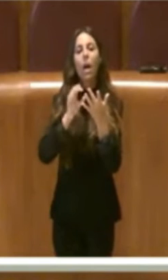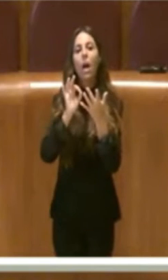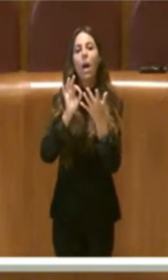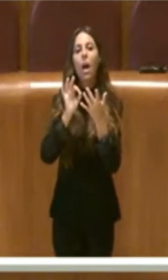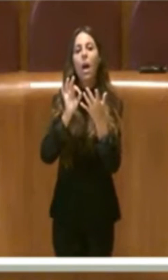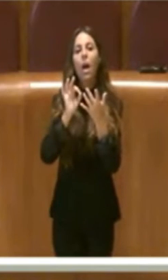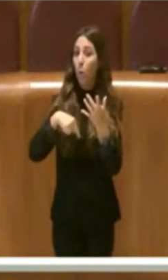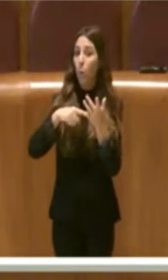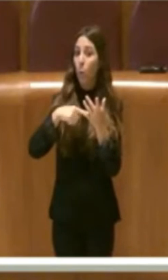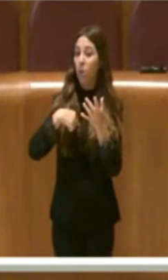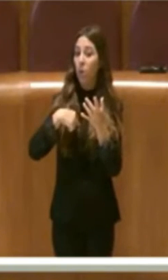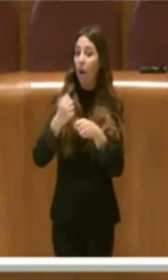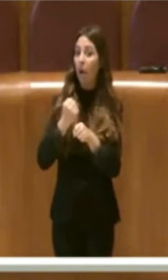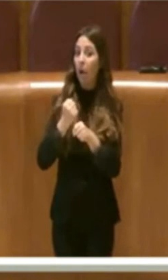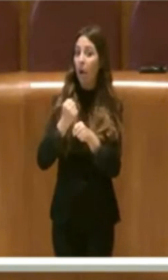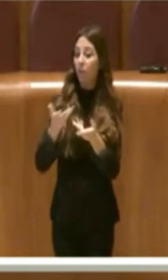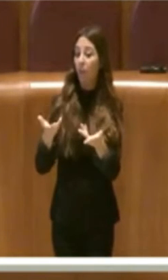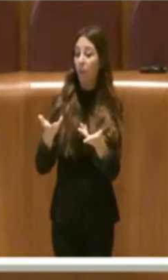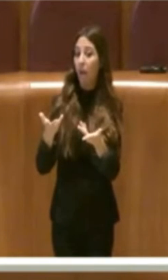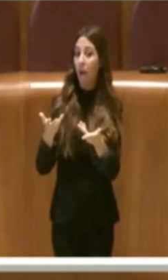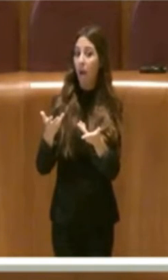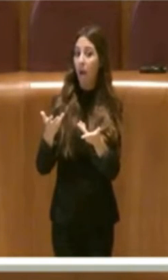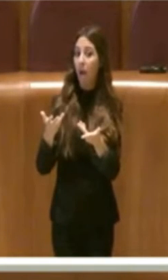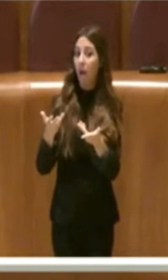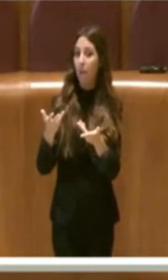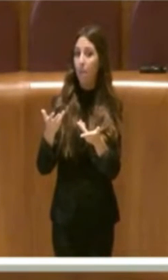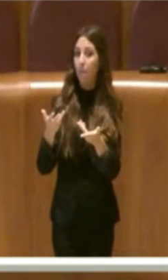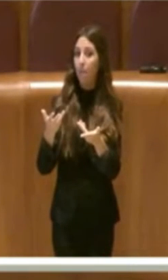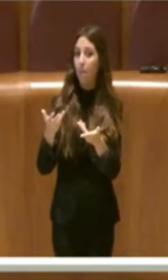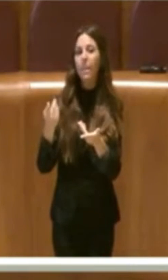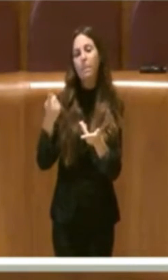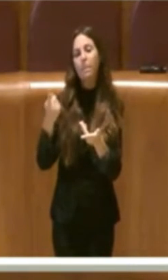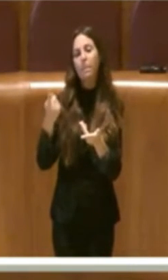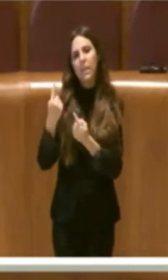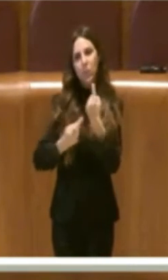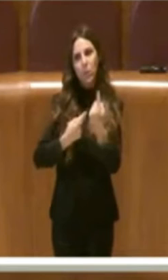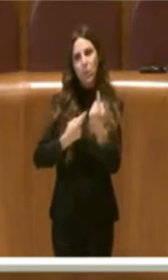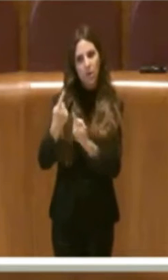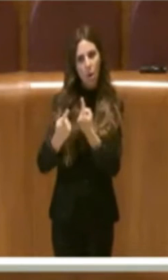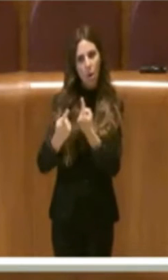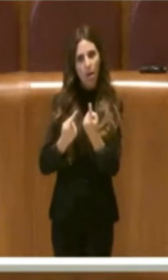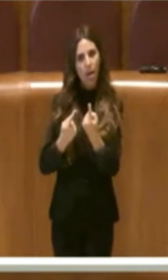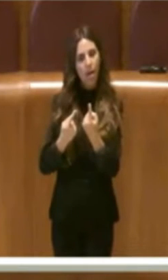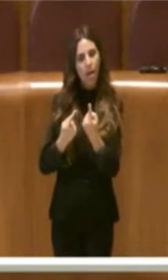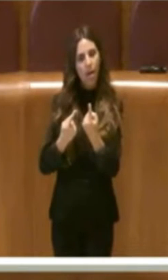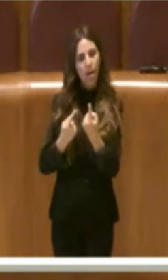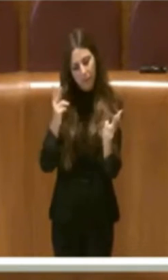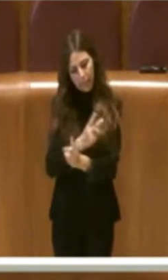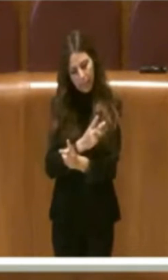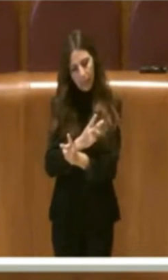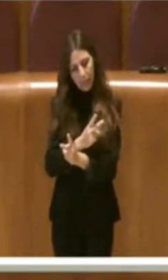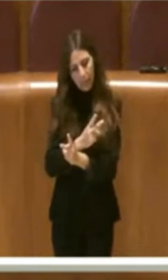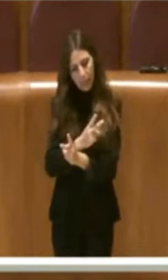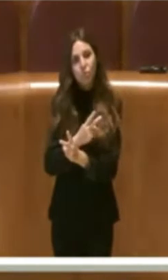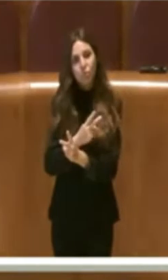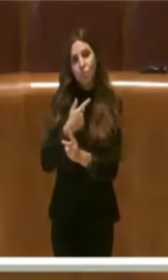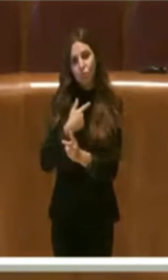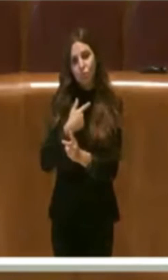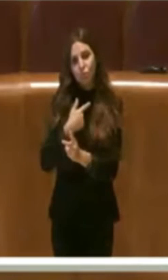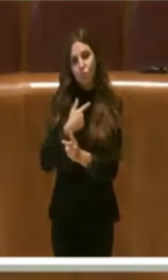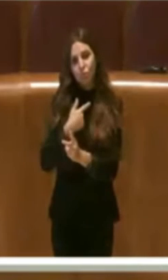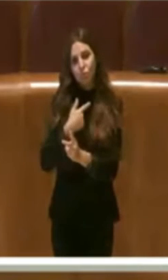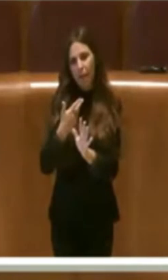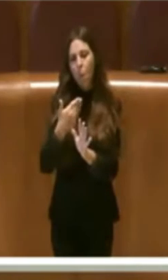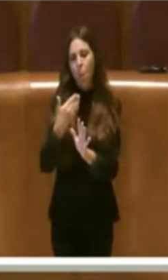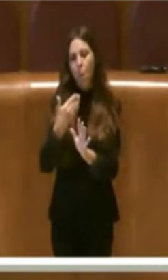noi stiamo facendo, in realtà quello è un episodio che ha delle sue ragioni,